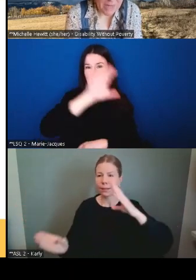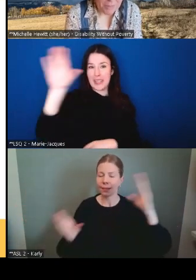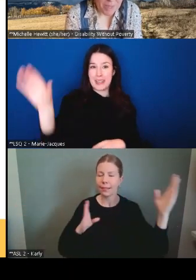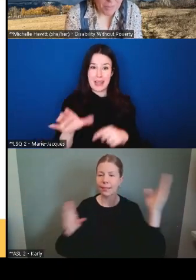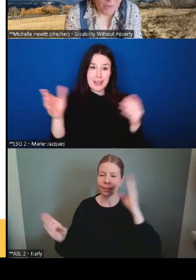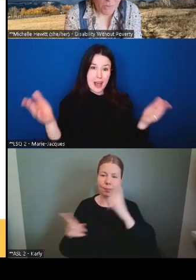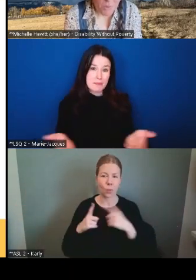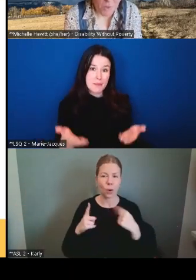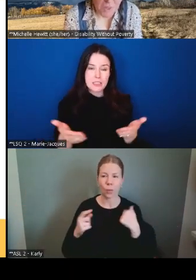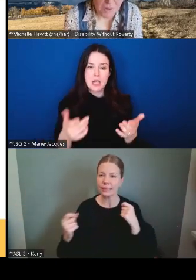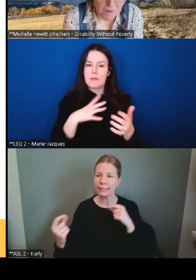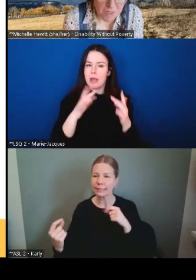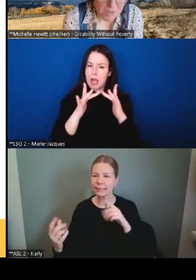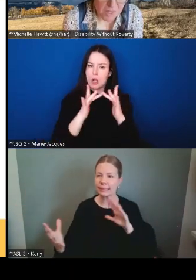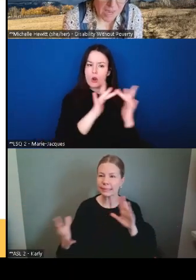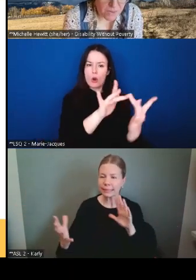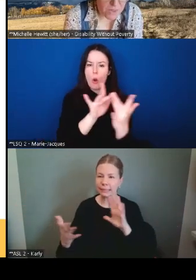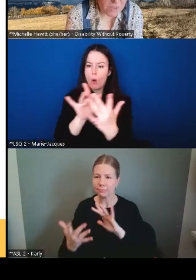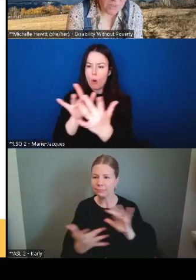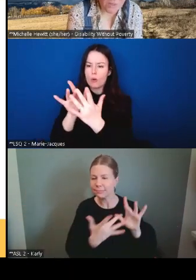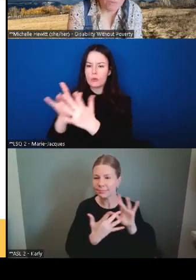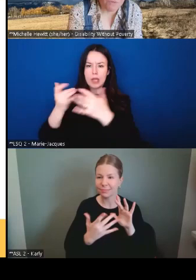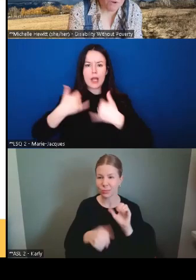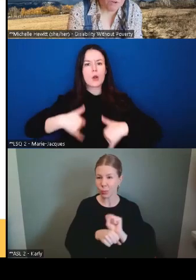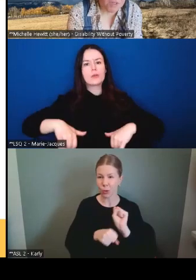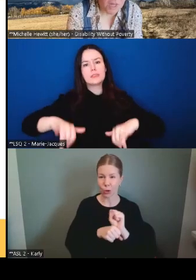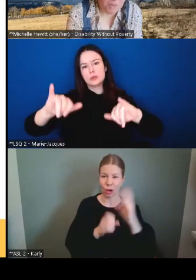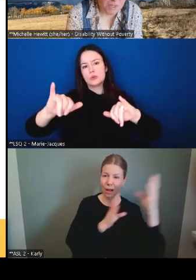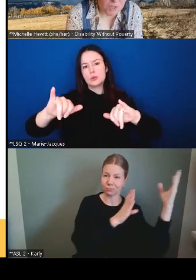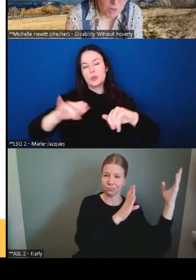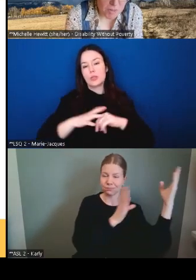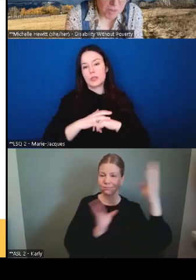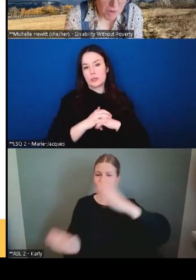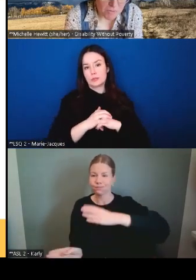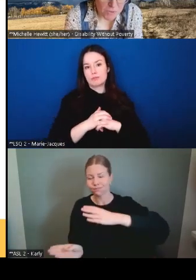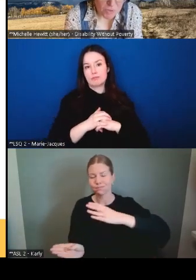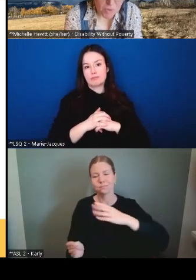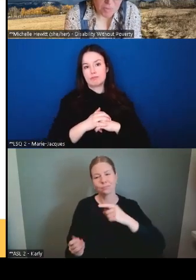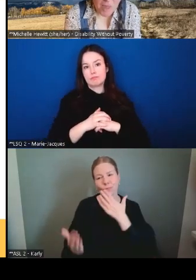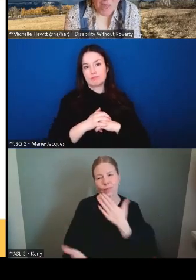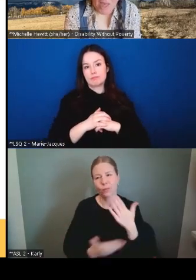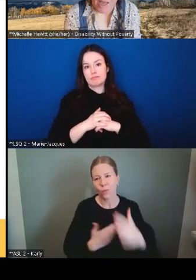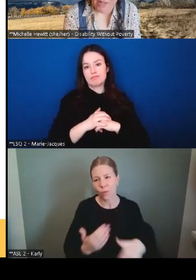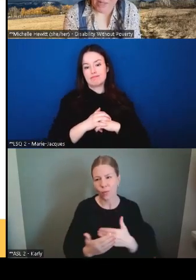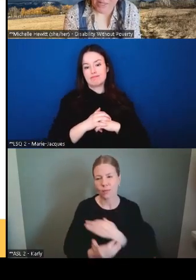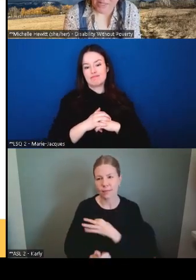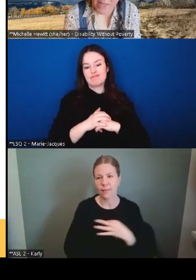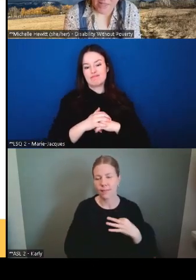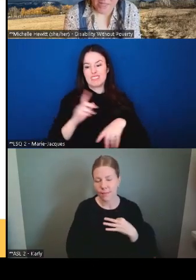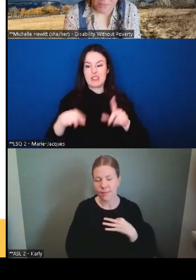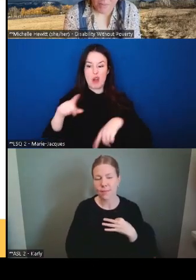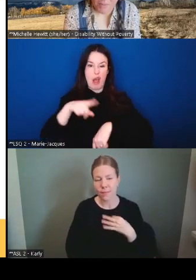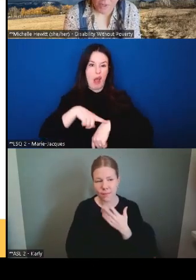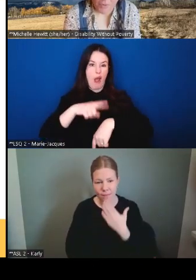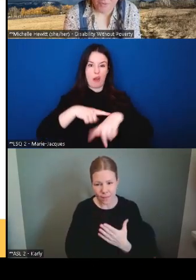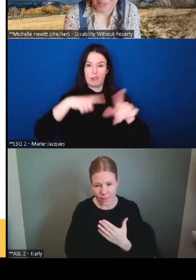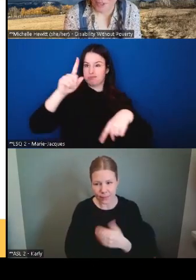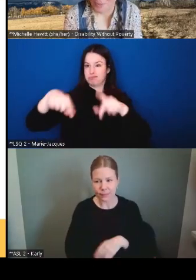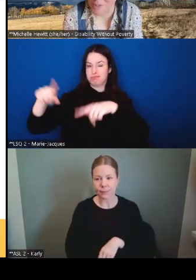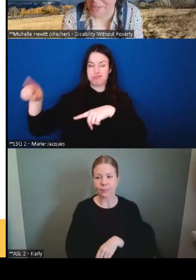nous restons en contact les uns avec les autres et donc, les gens travaillent toutes sortes d'heures et donc, nous sommes extrêmement